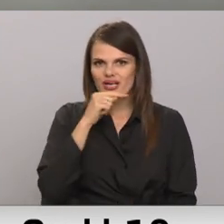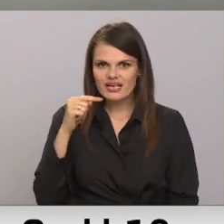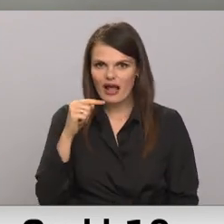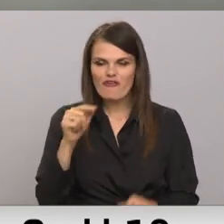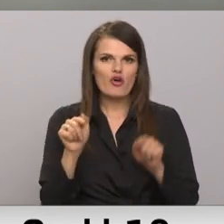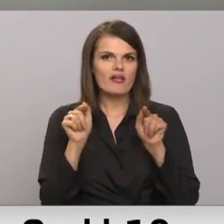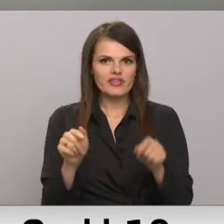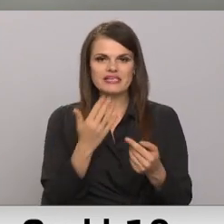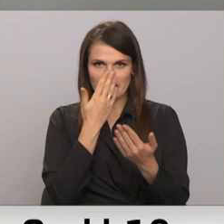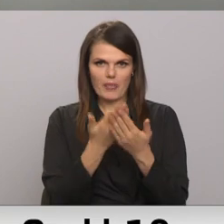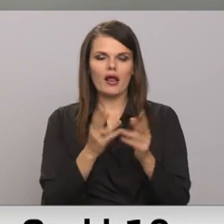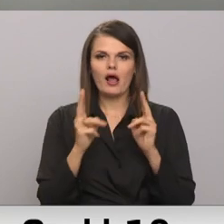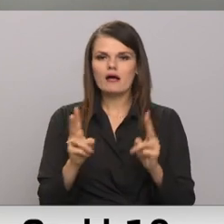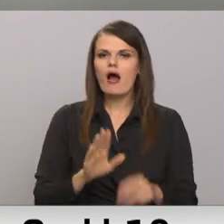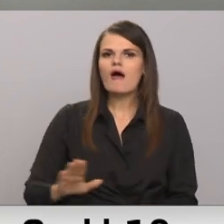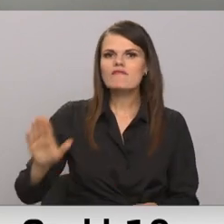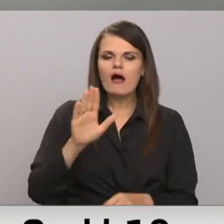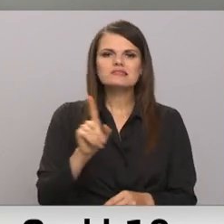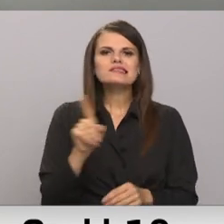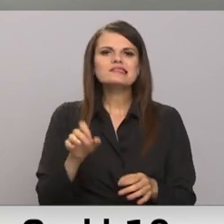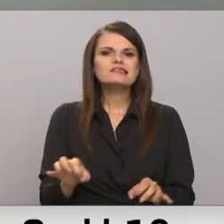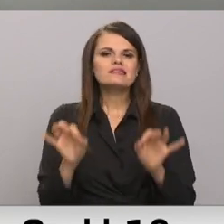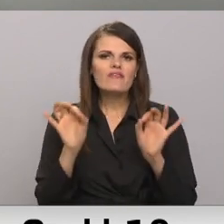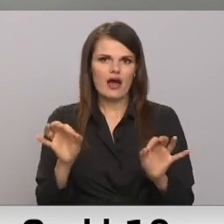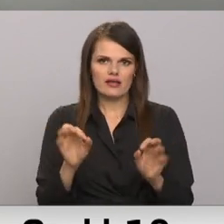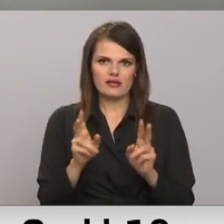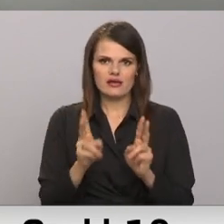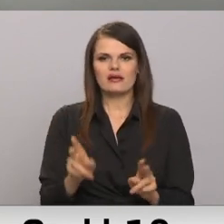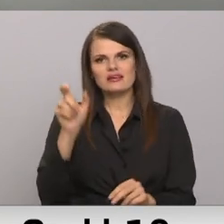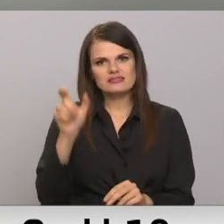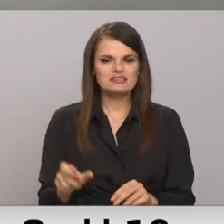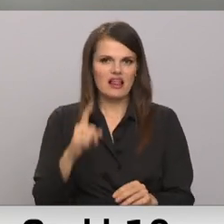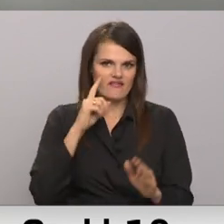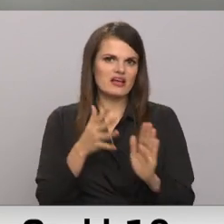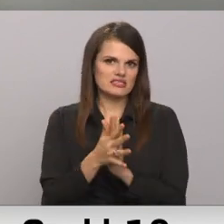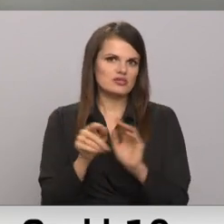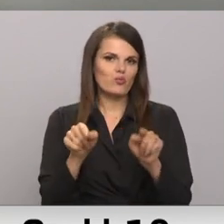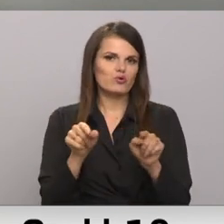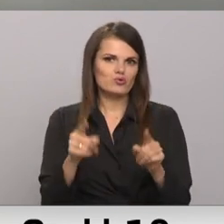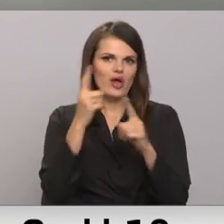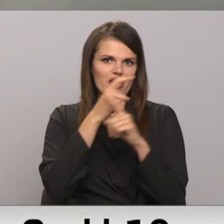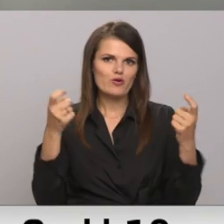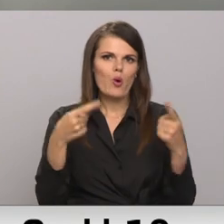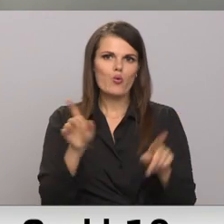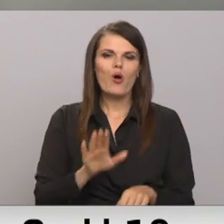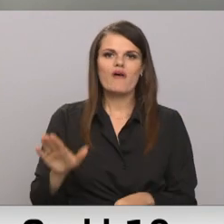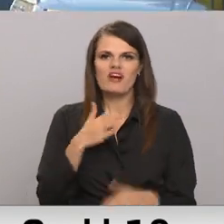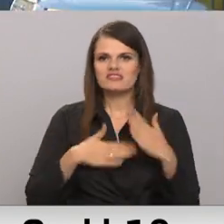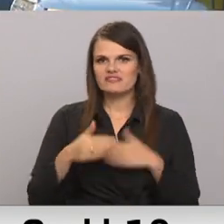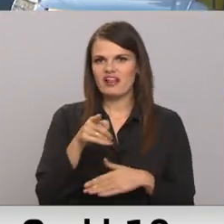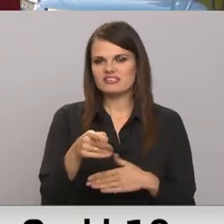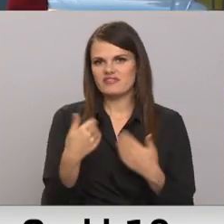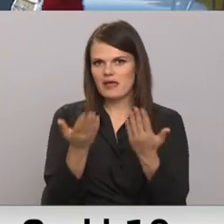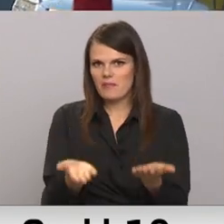tas parādītu, ka valstī rūp, ka cilvēki saprot to informāciju, ko valsts vēlās viņiem pasniegt.